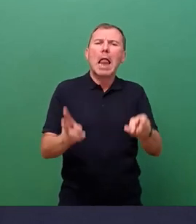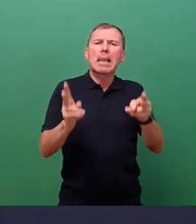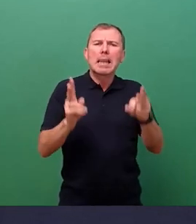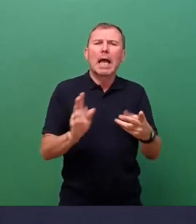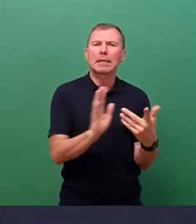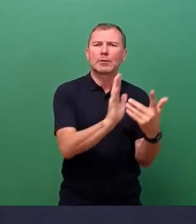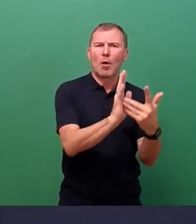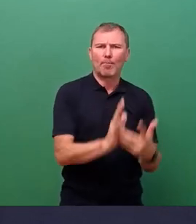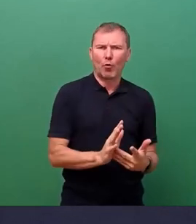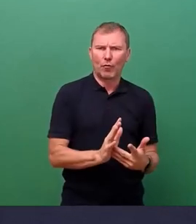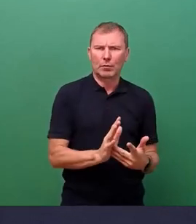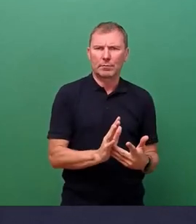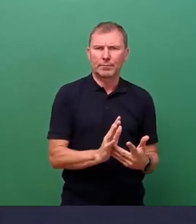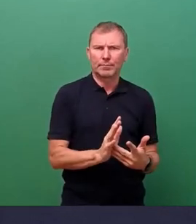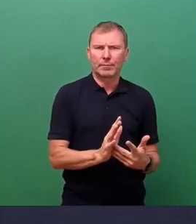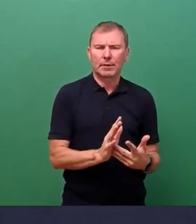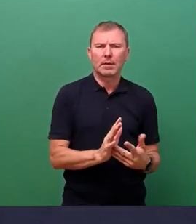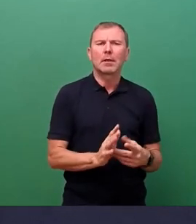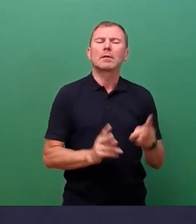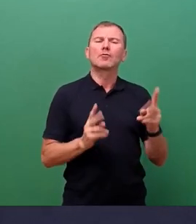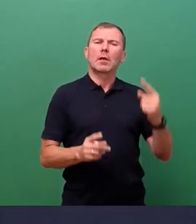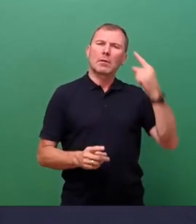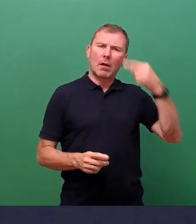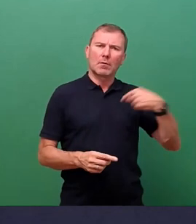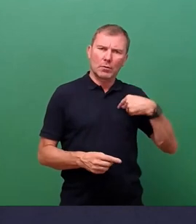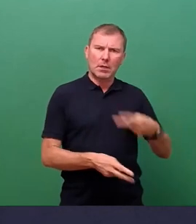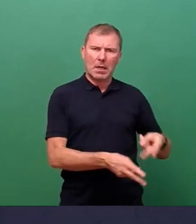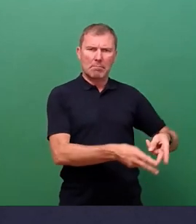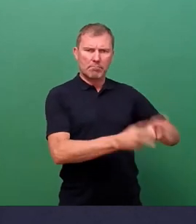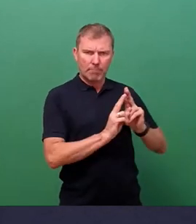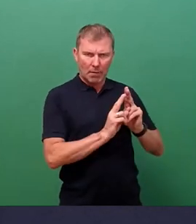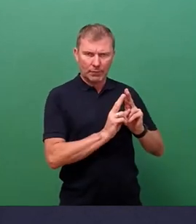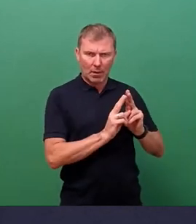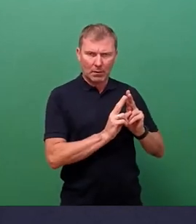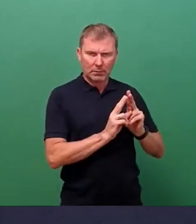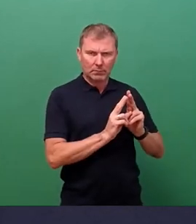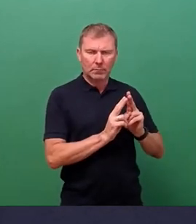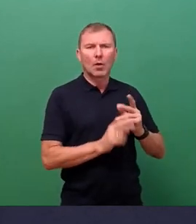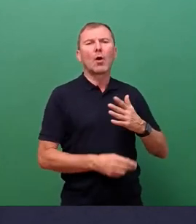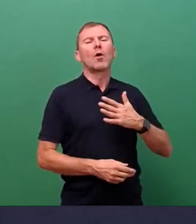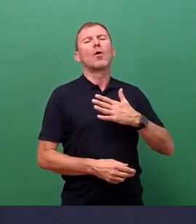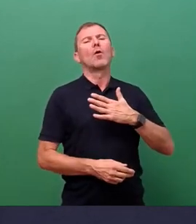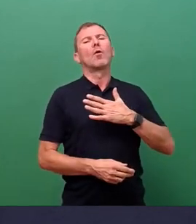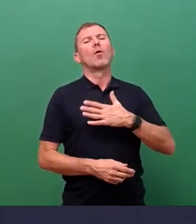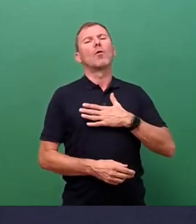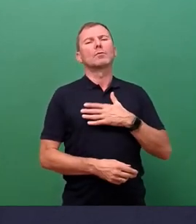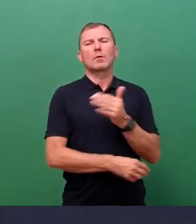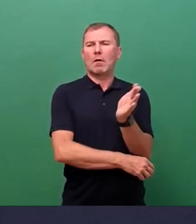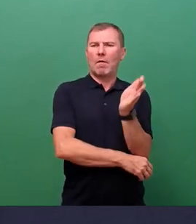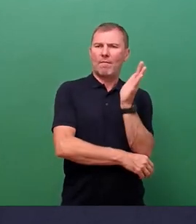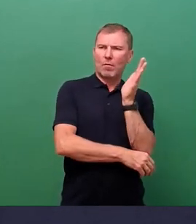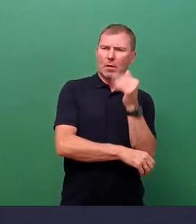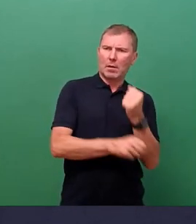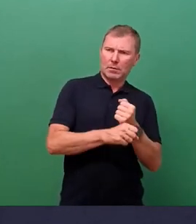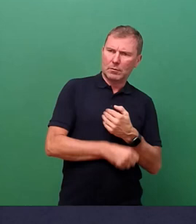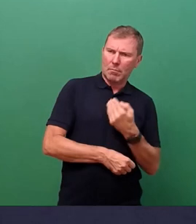die ja der Stadtrat uns auch beauftragt hat, entsprechend unseren Vortrag zu machen, unsere